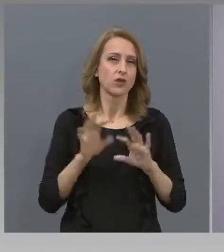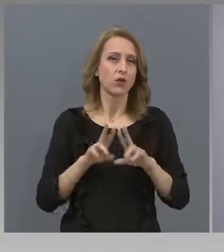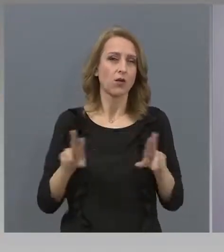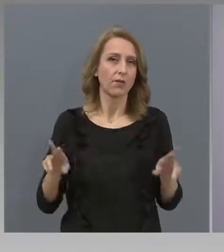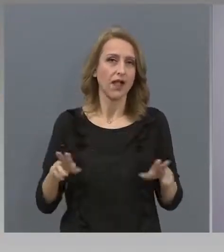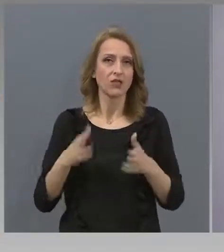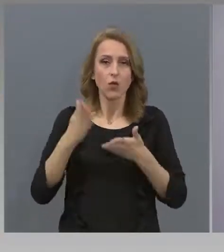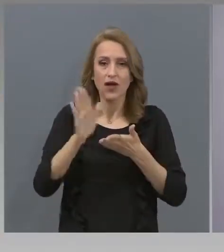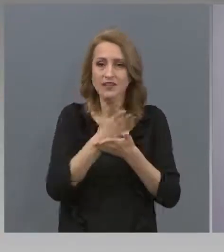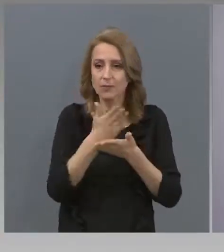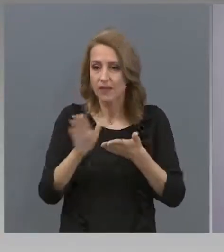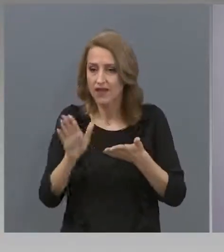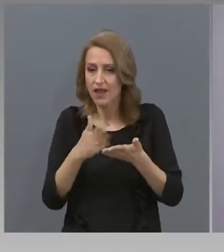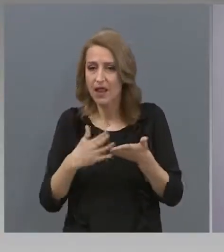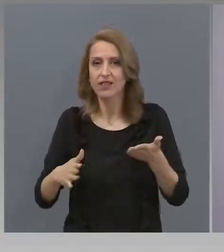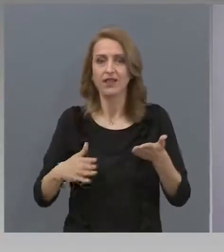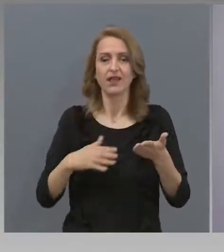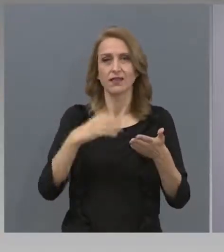разпределение.